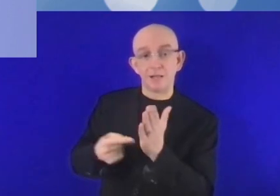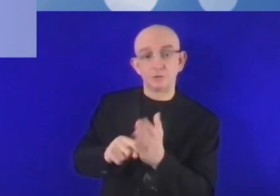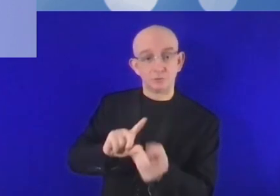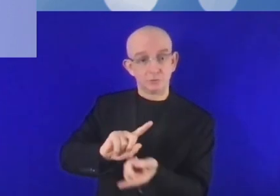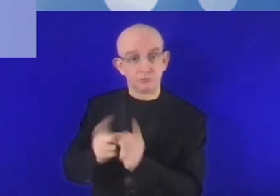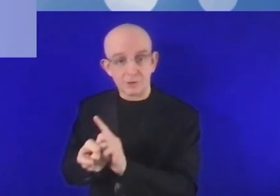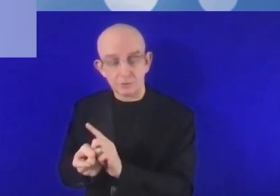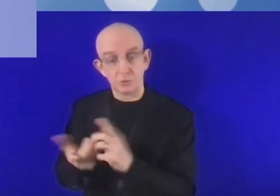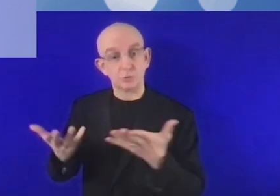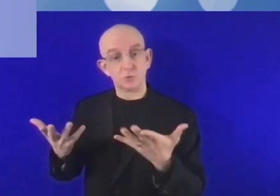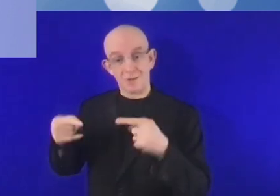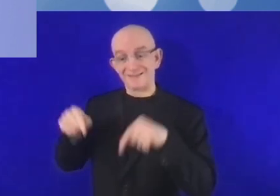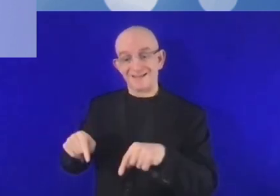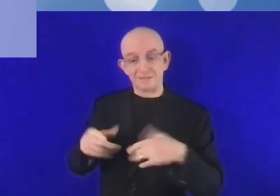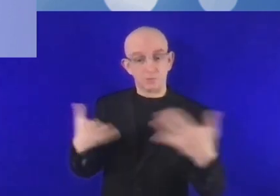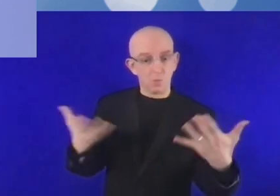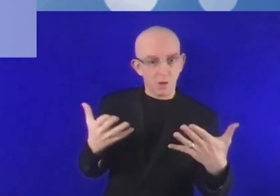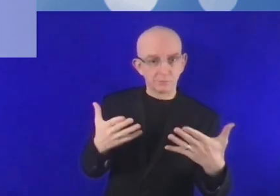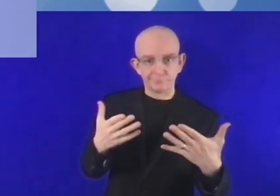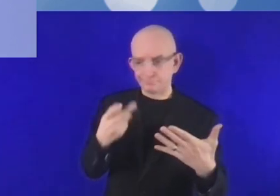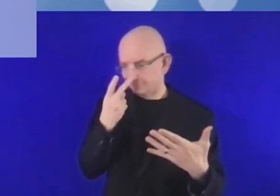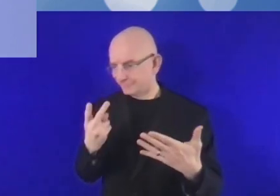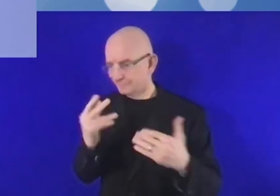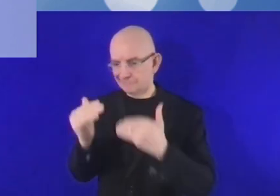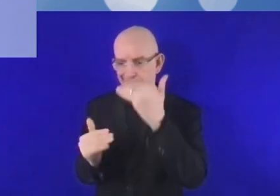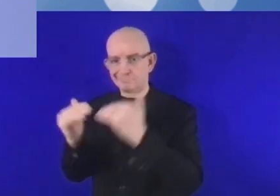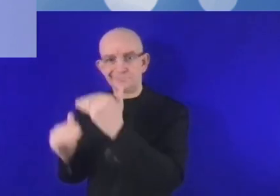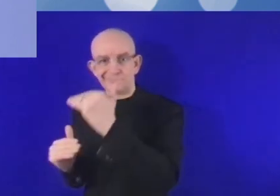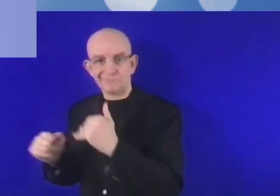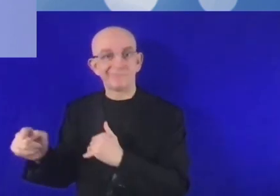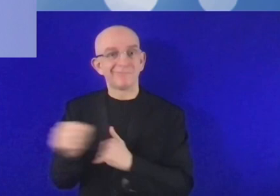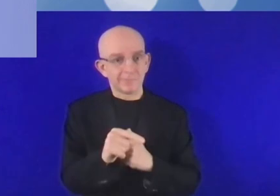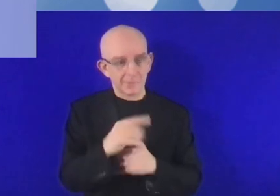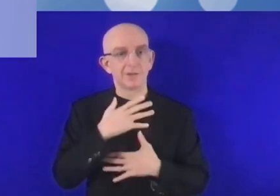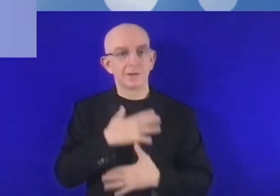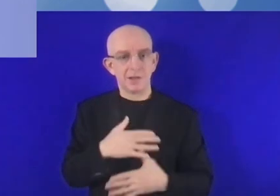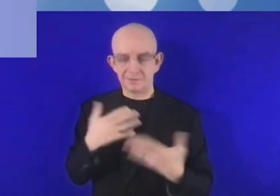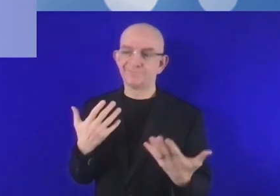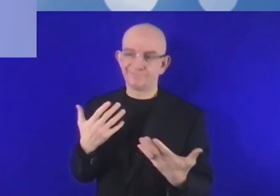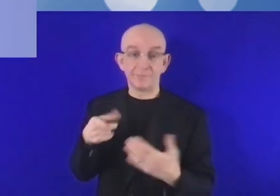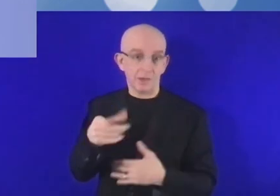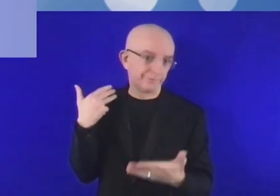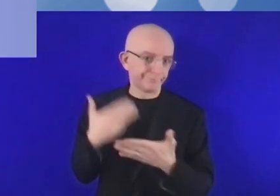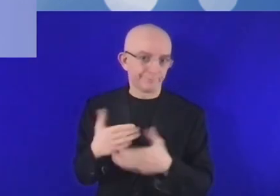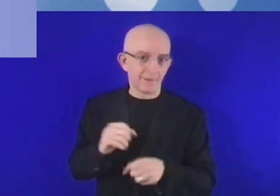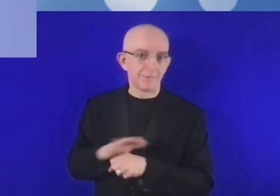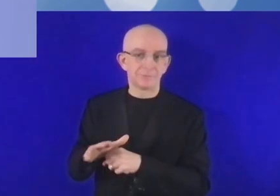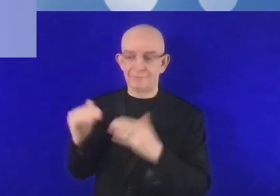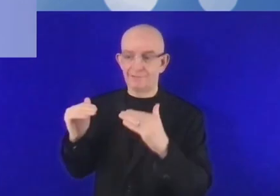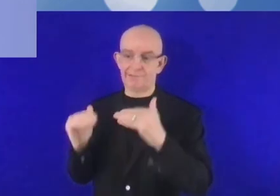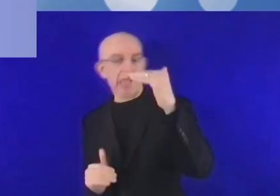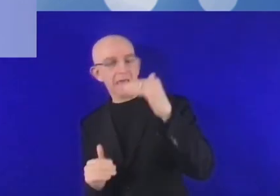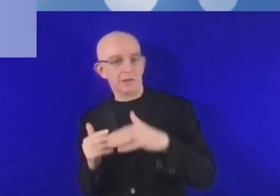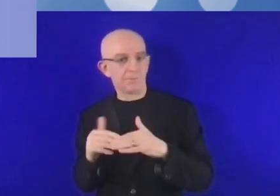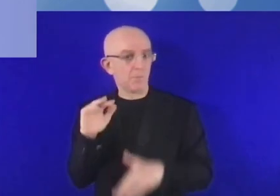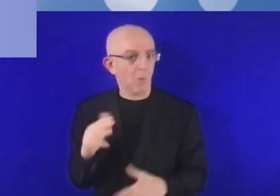combler les lacunes, combler les retards, combler peu à peu le gouffre qui n'a fait que s